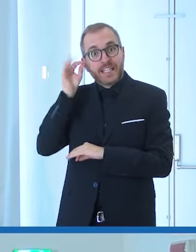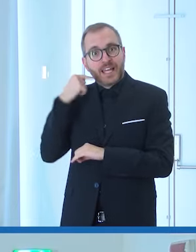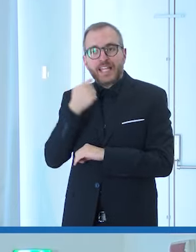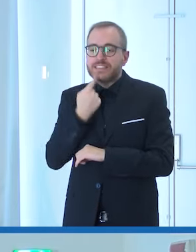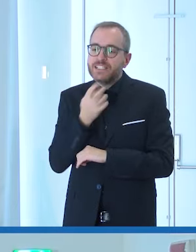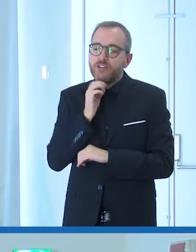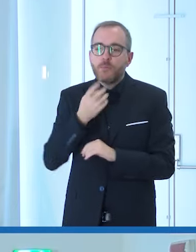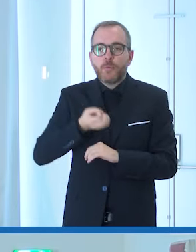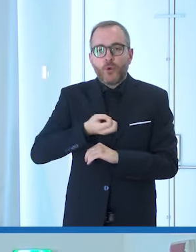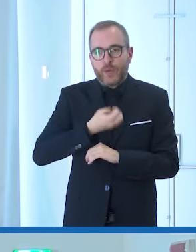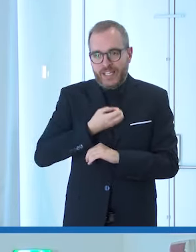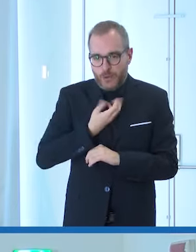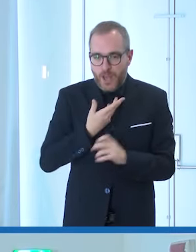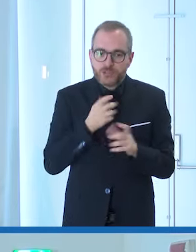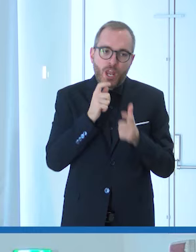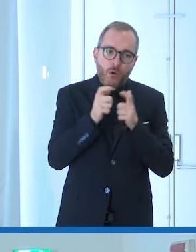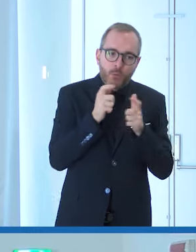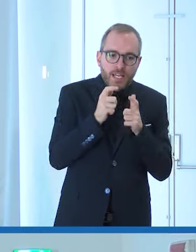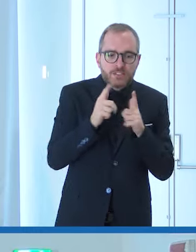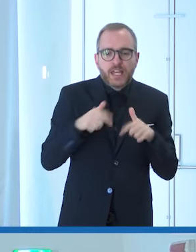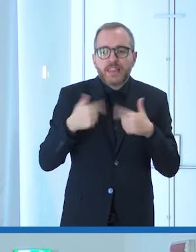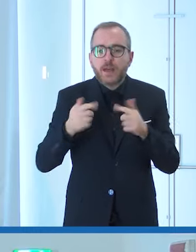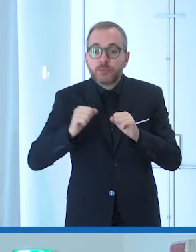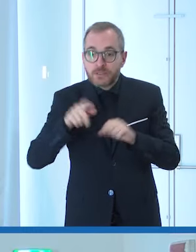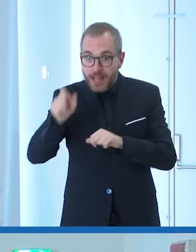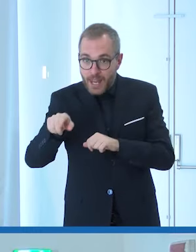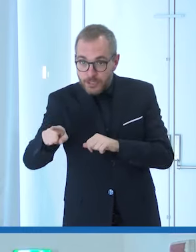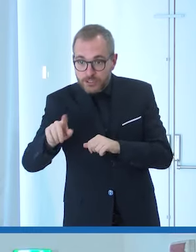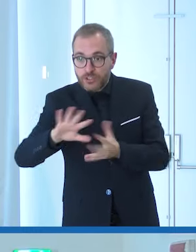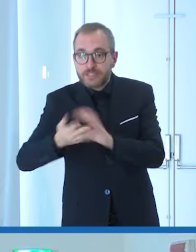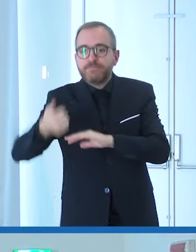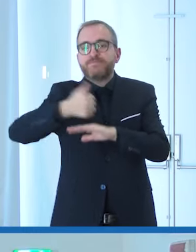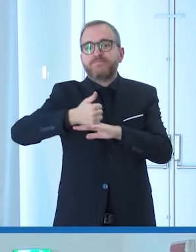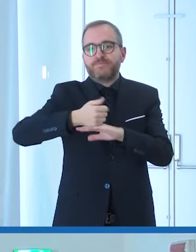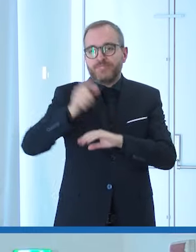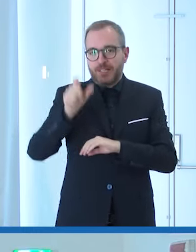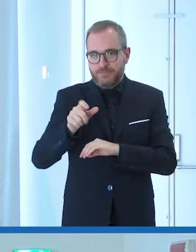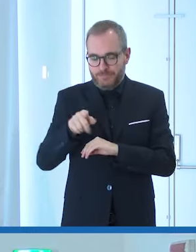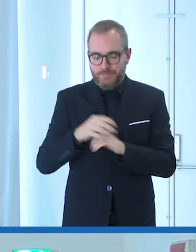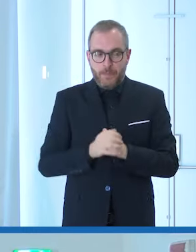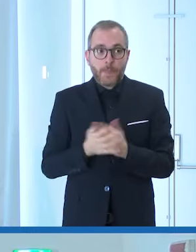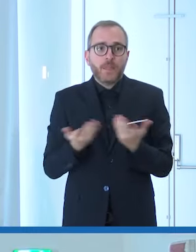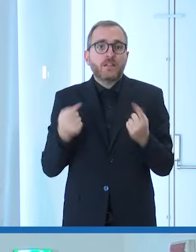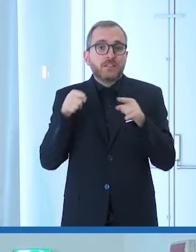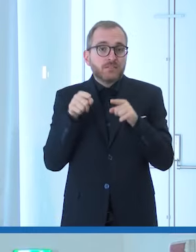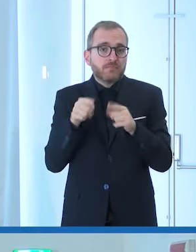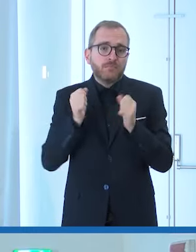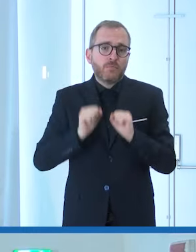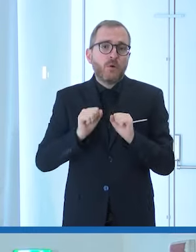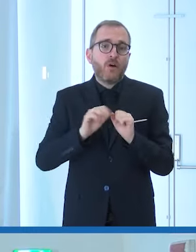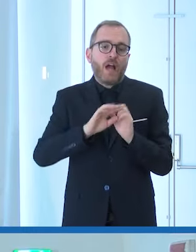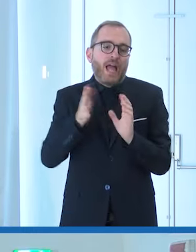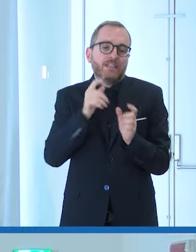il linguaggio che mette la persona al primo posto da qui possono discendere tutte le altre